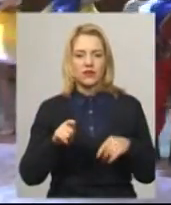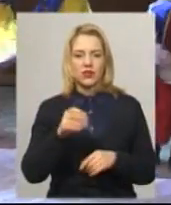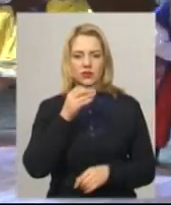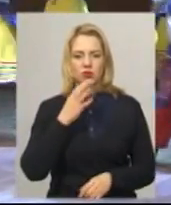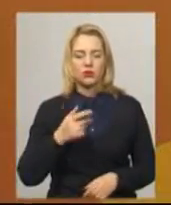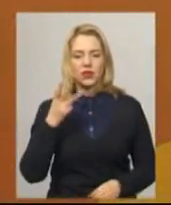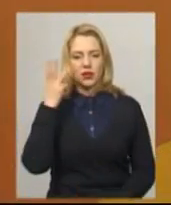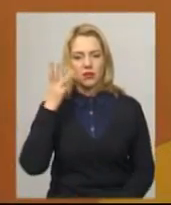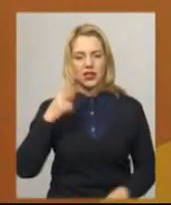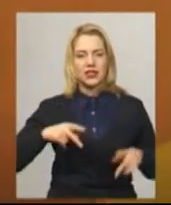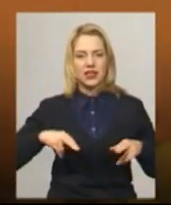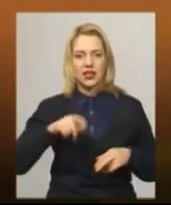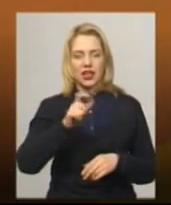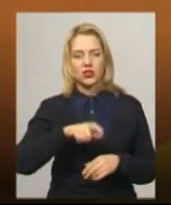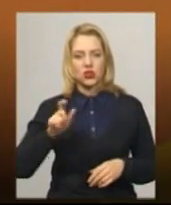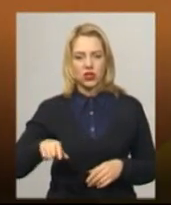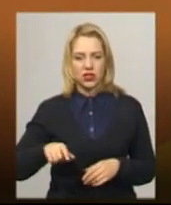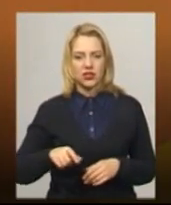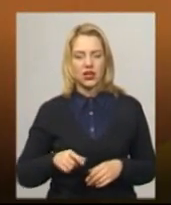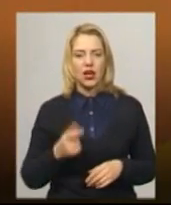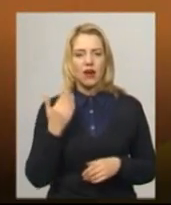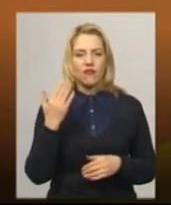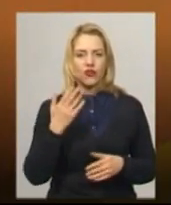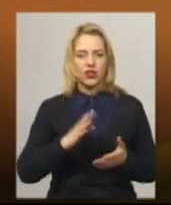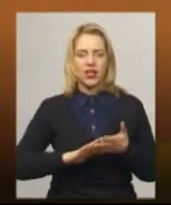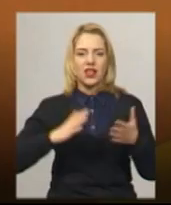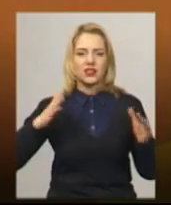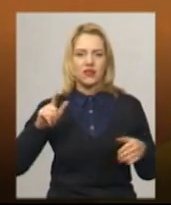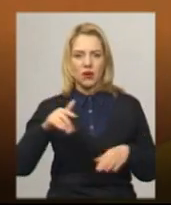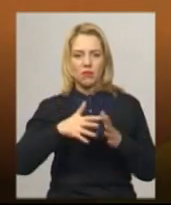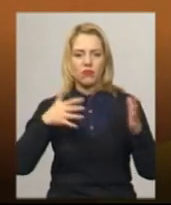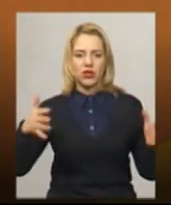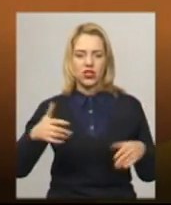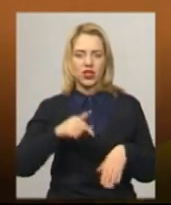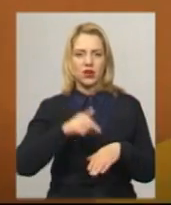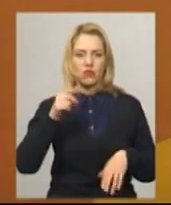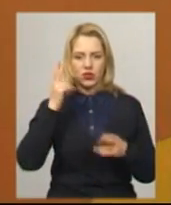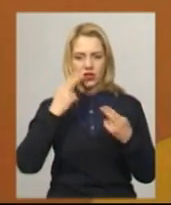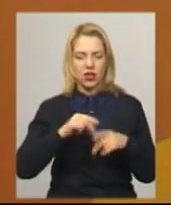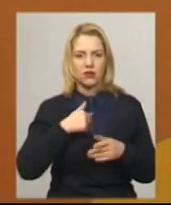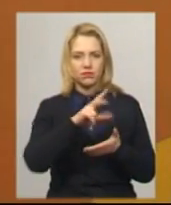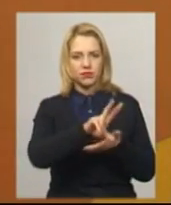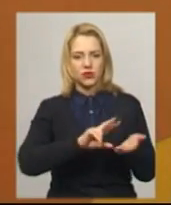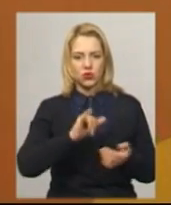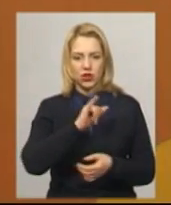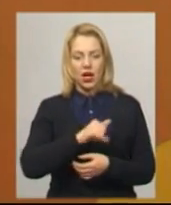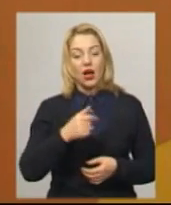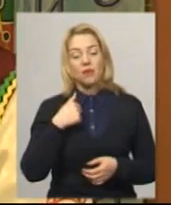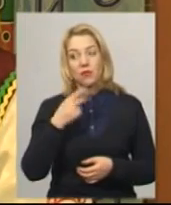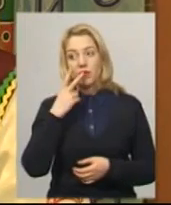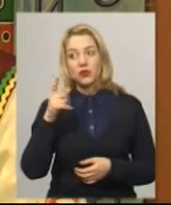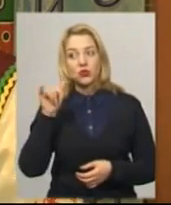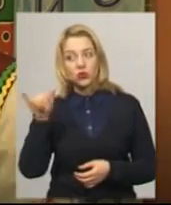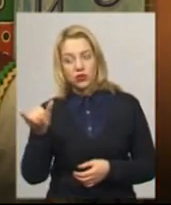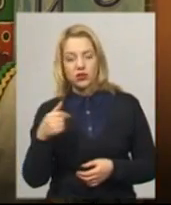Хмельницькі танцюристи, вони яскраві, них більше емоцій і техніка. Ми вчимося в них. Вони побачили в нас щось, а ми в